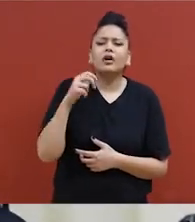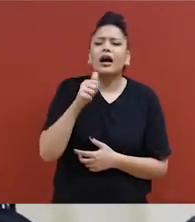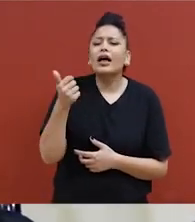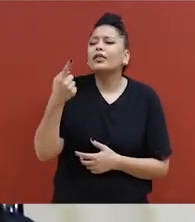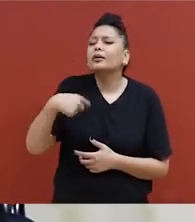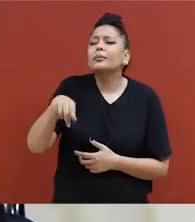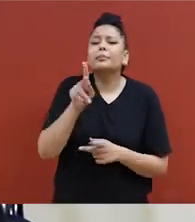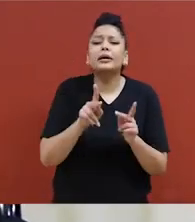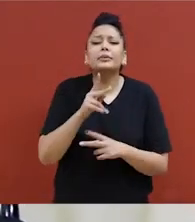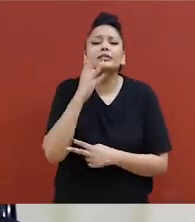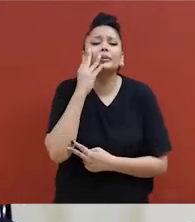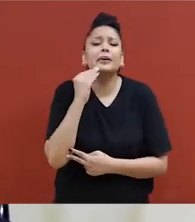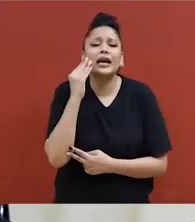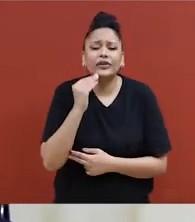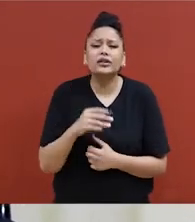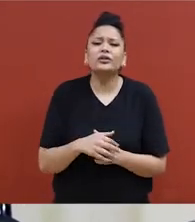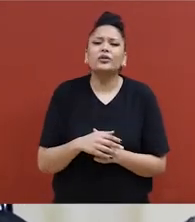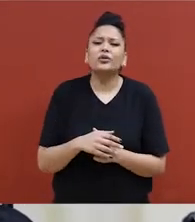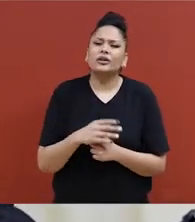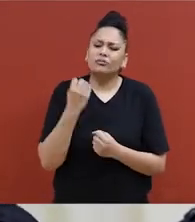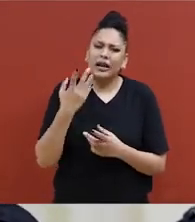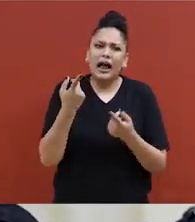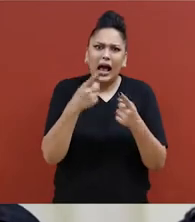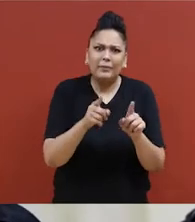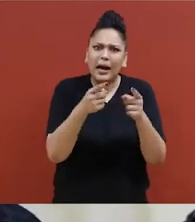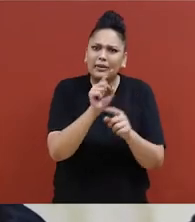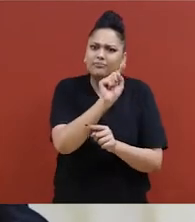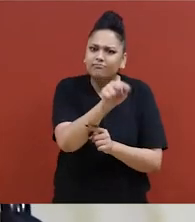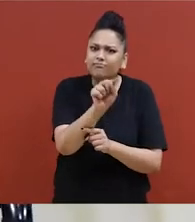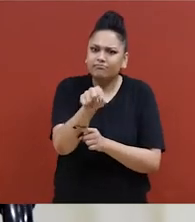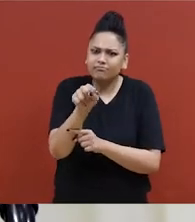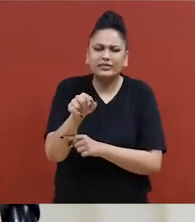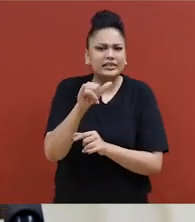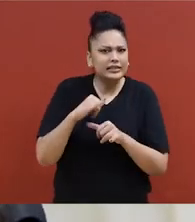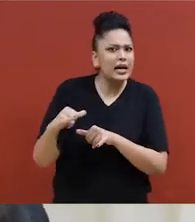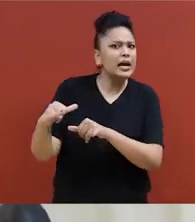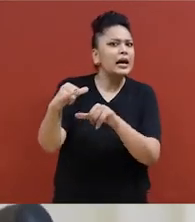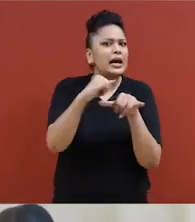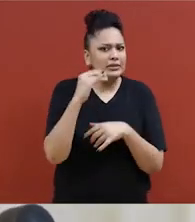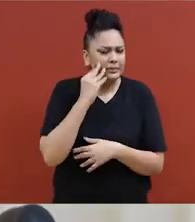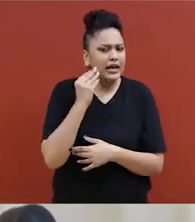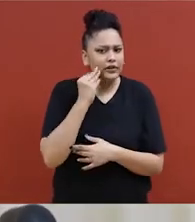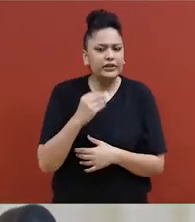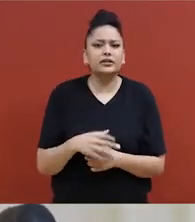» Je pense que beaucoup d'entre nous ont fait l'expérience de ne pas être cru.